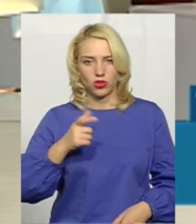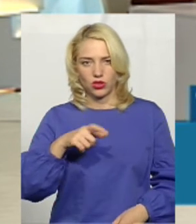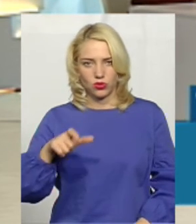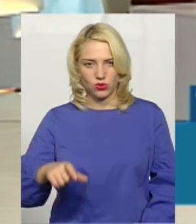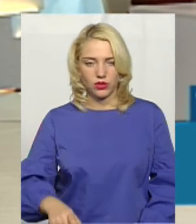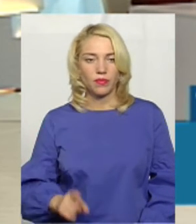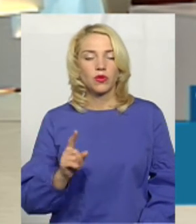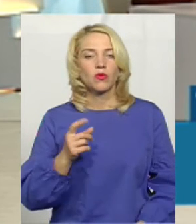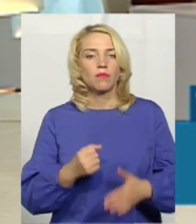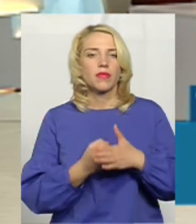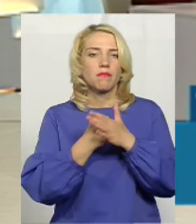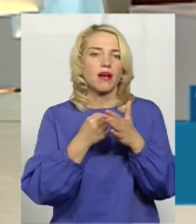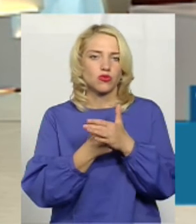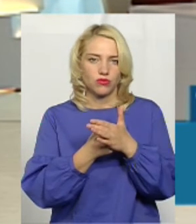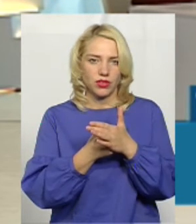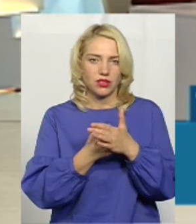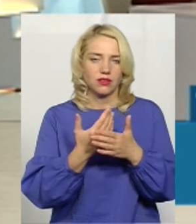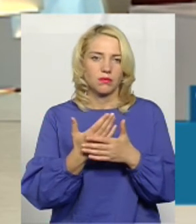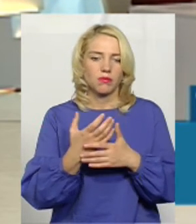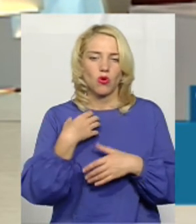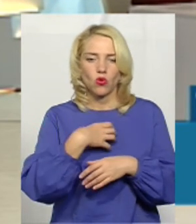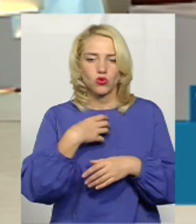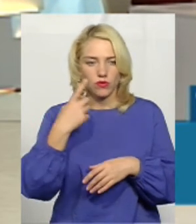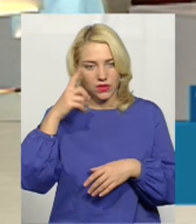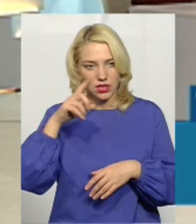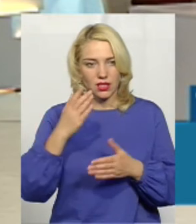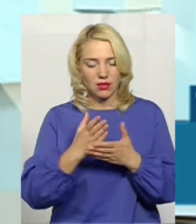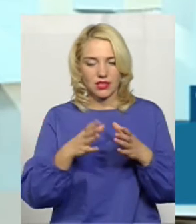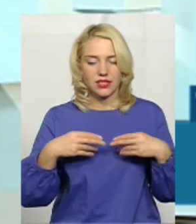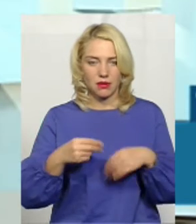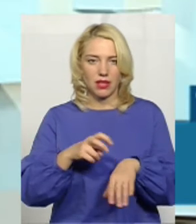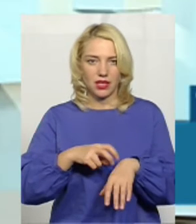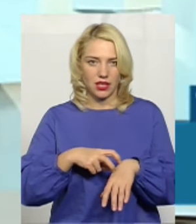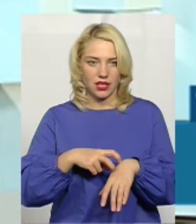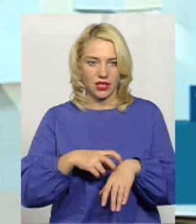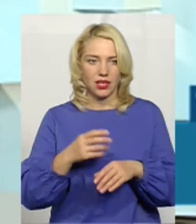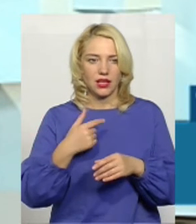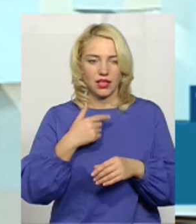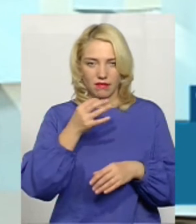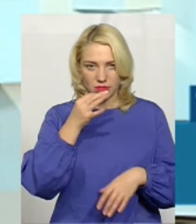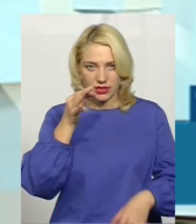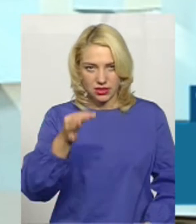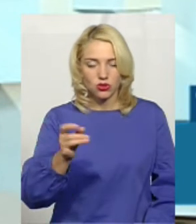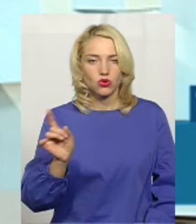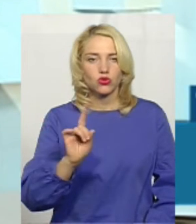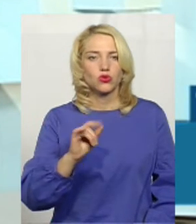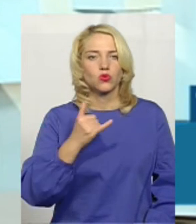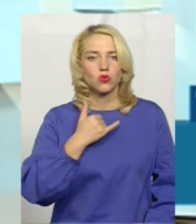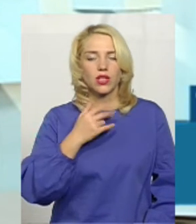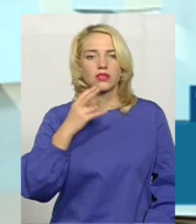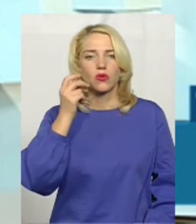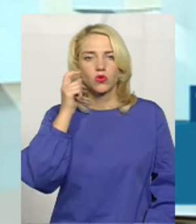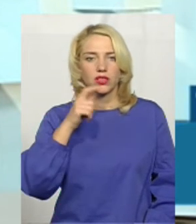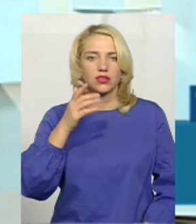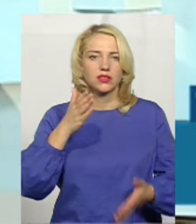Тому що базові, не то що базові, основні знання мають наші сімейні лікарі. І я вам скажу, що в нас молоде покоління є